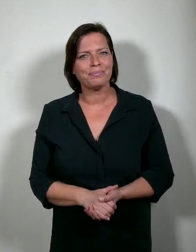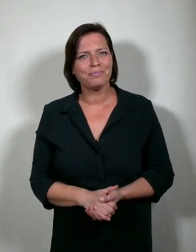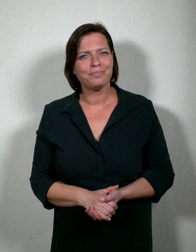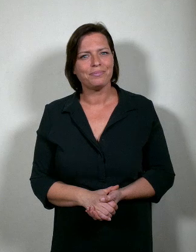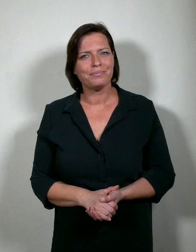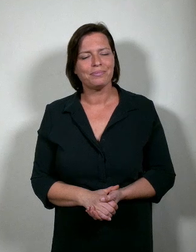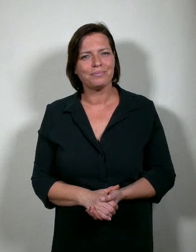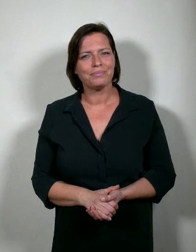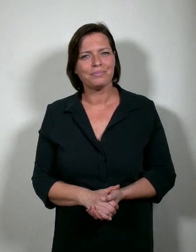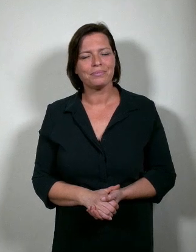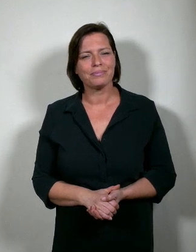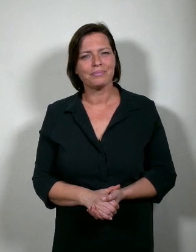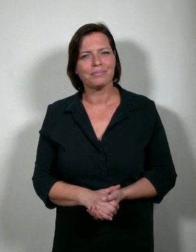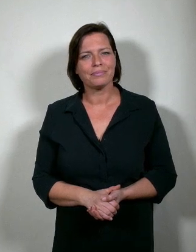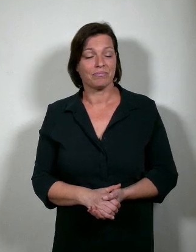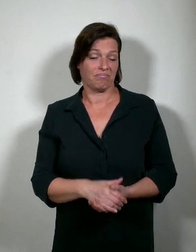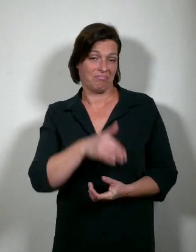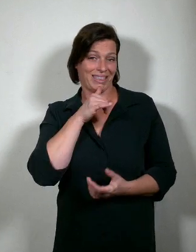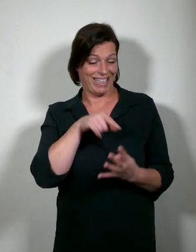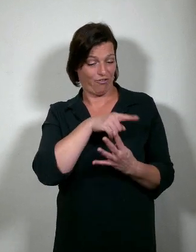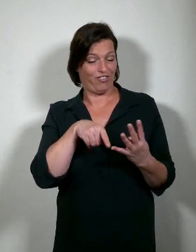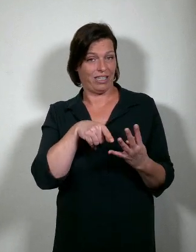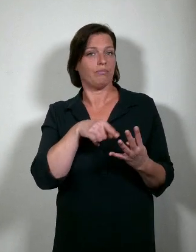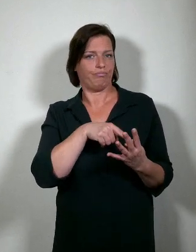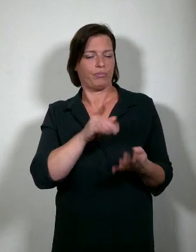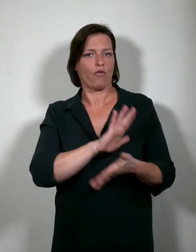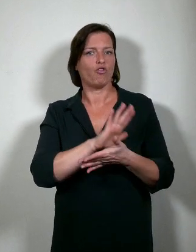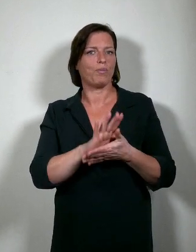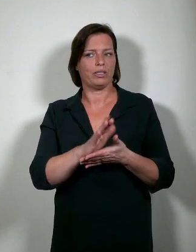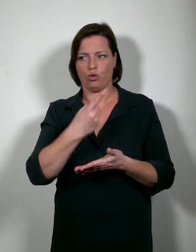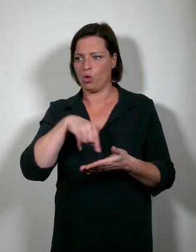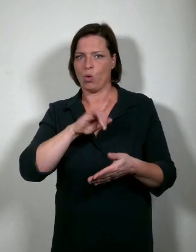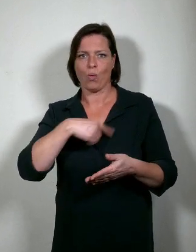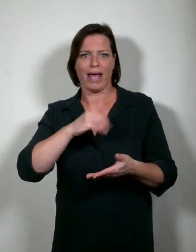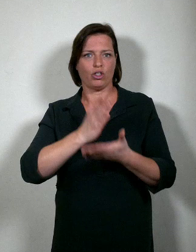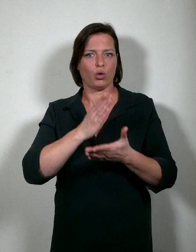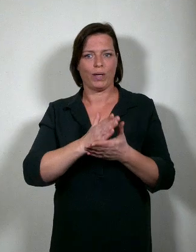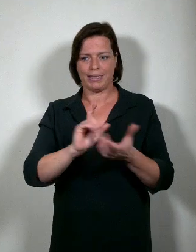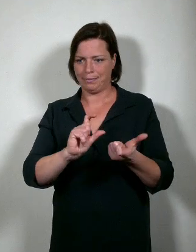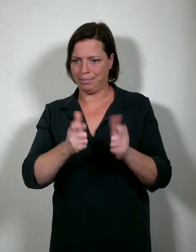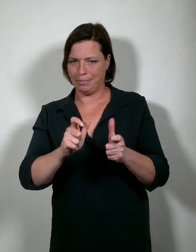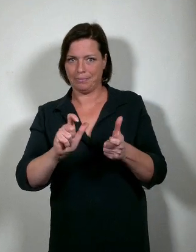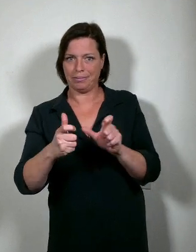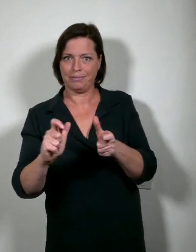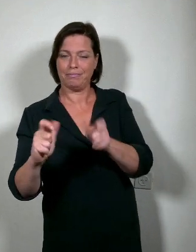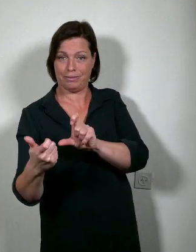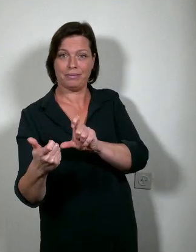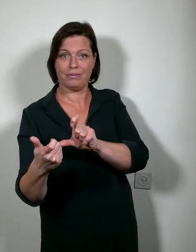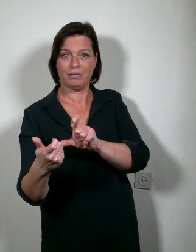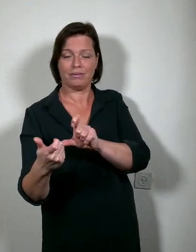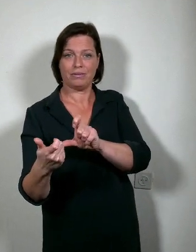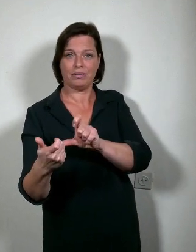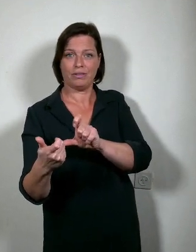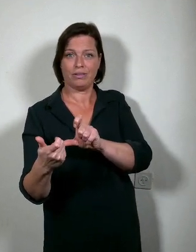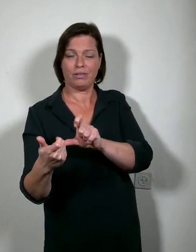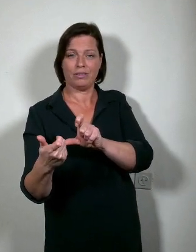Dit zijn slechts vier voorbeelden van hoe wij stenen hebben verlegd. Het zijn voorbeelden van hoe we